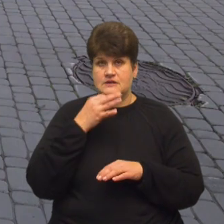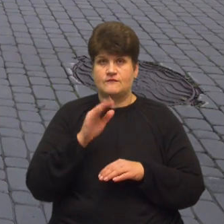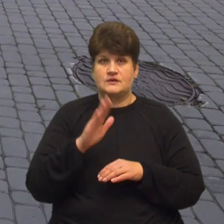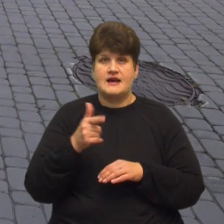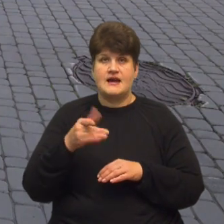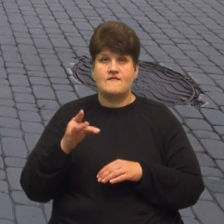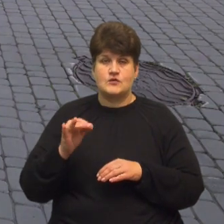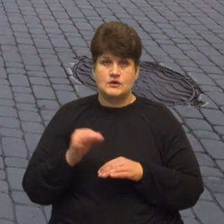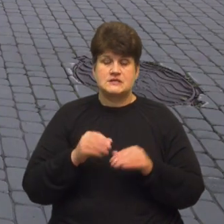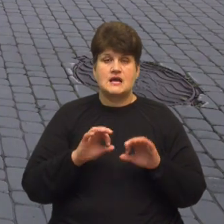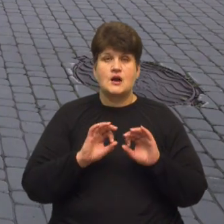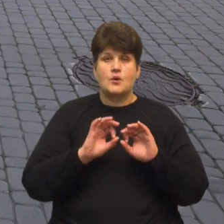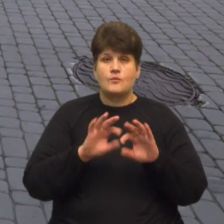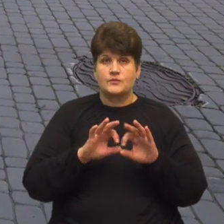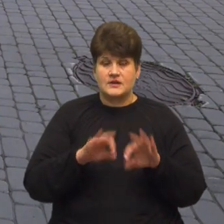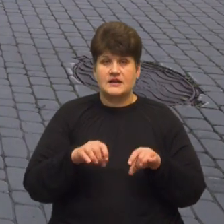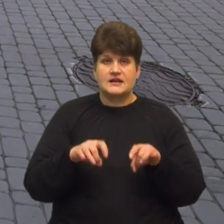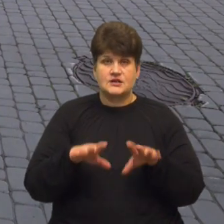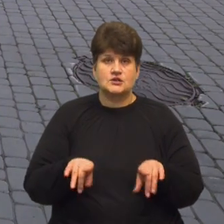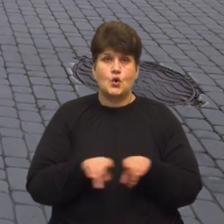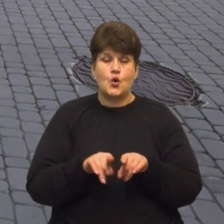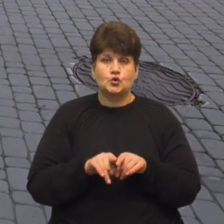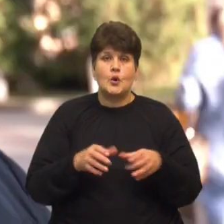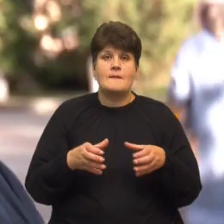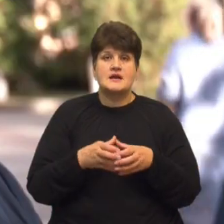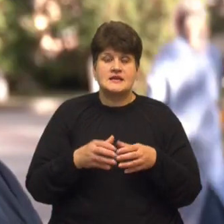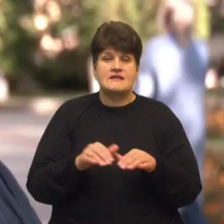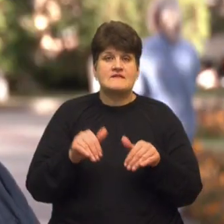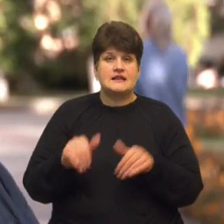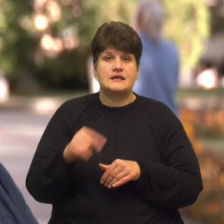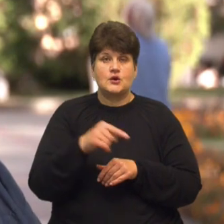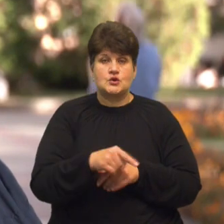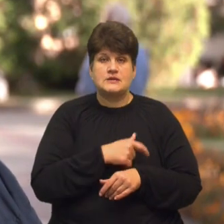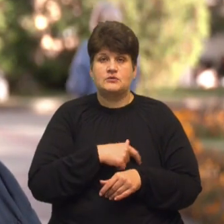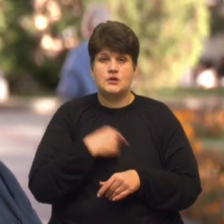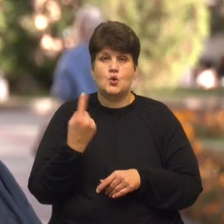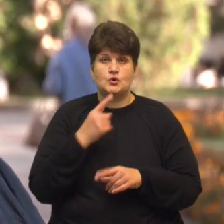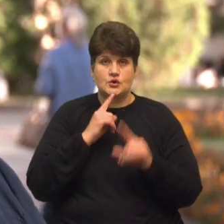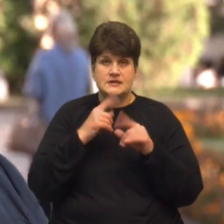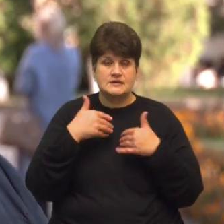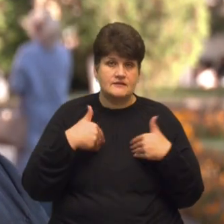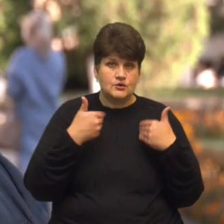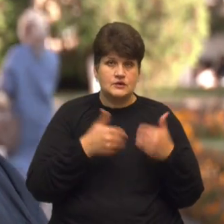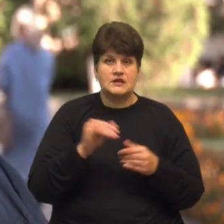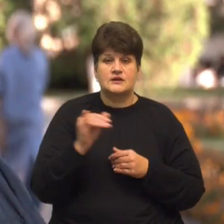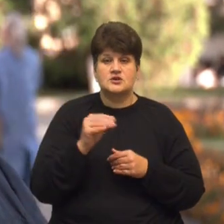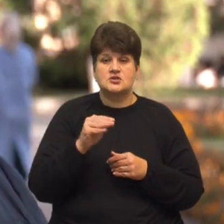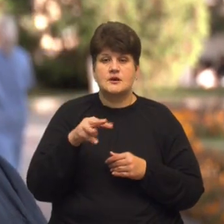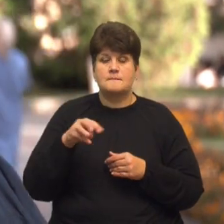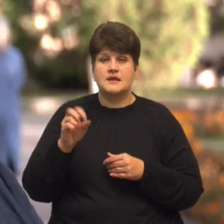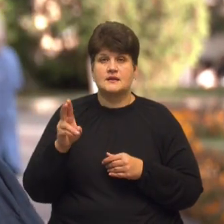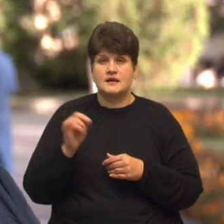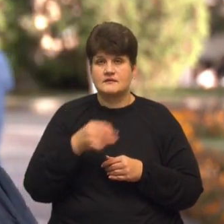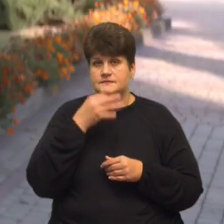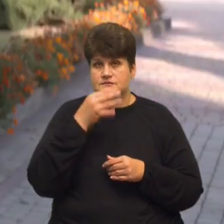За коментарем з приводу рішення однопартійців щодо відкликання його з депутатів обласної ради, ми звернулися до Ігоря Жмінки. Він